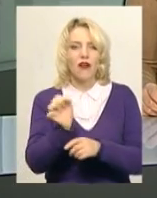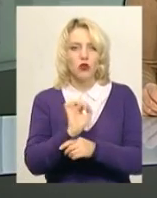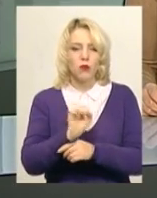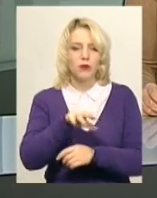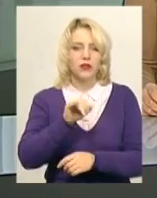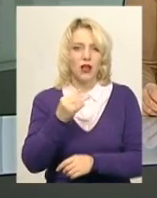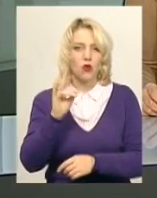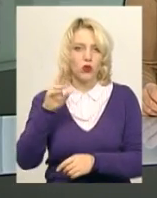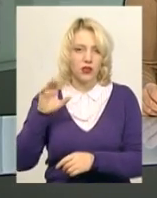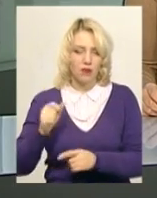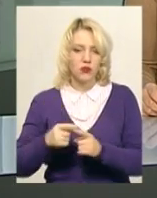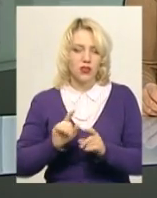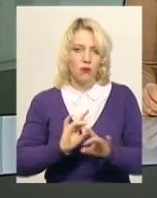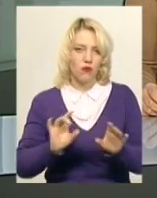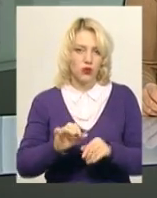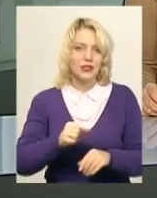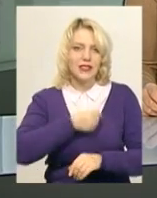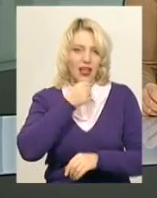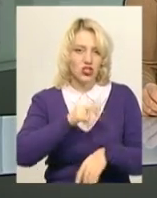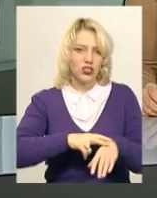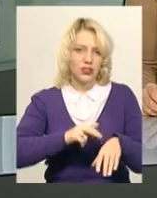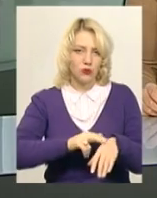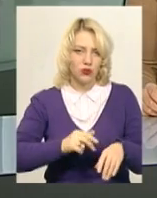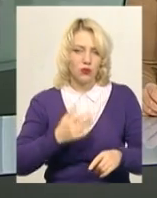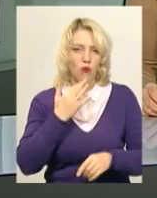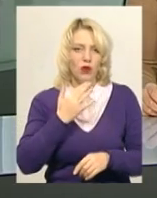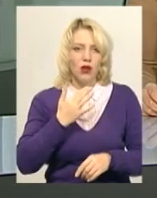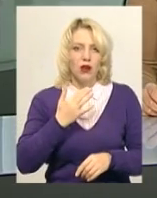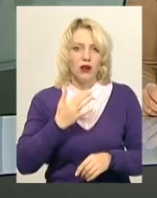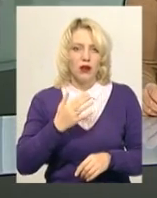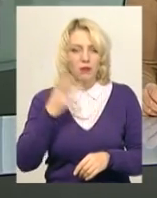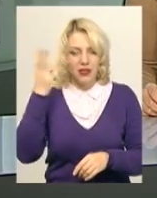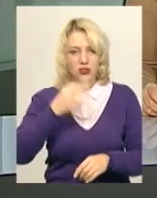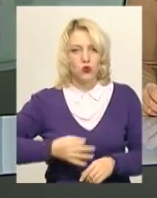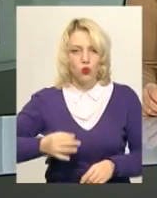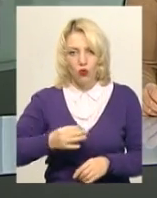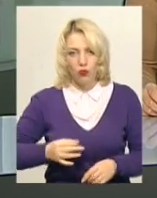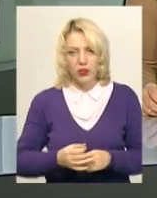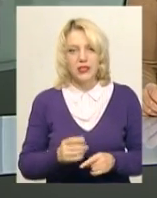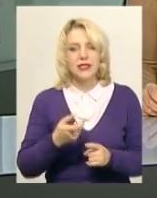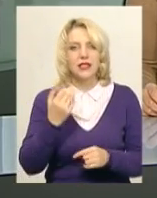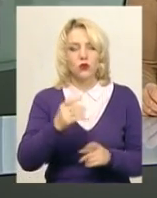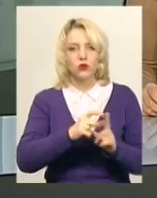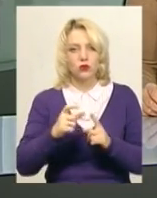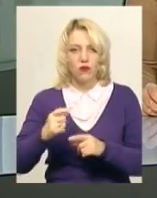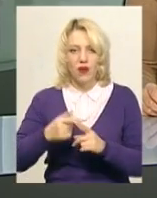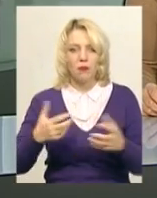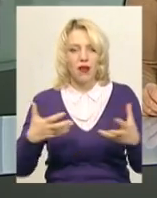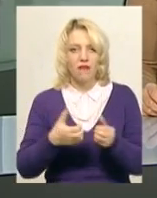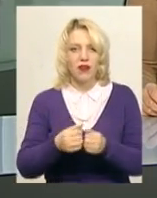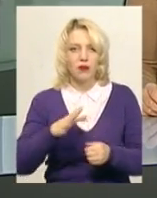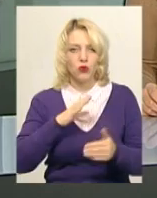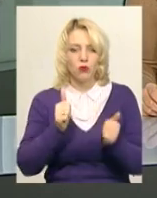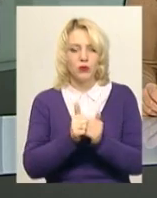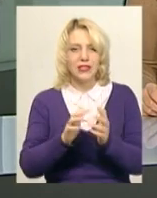це повідомив старший інспектор комунікації головного управління Нацполіції у Хмельницькій області Олег Поворознюк. За його словами, аварія сталася